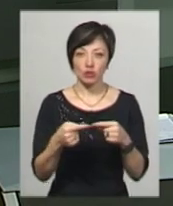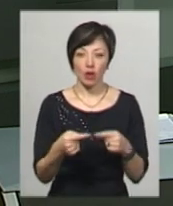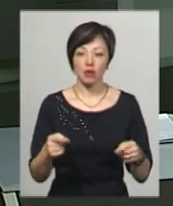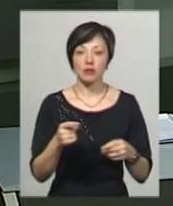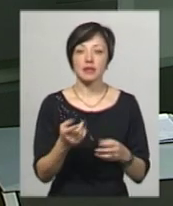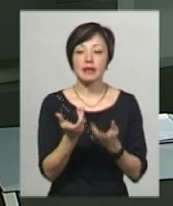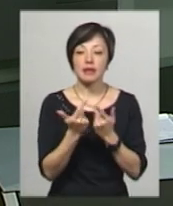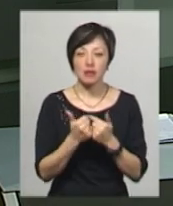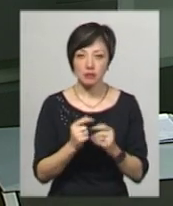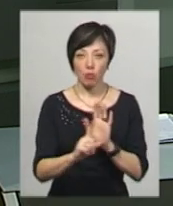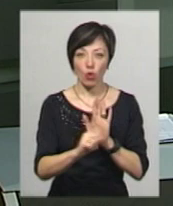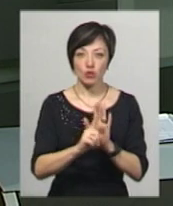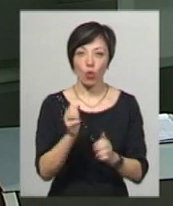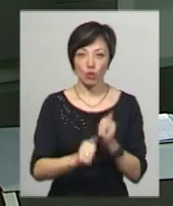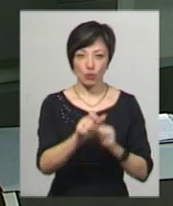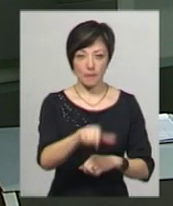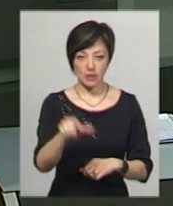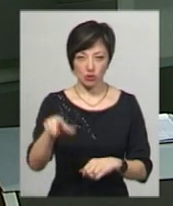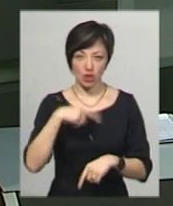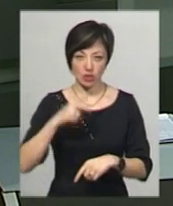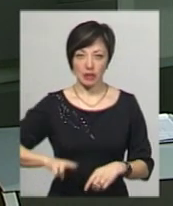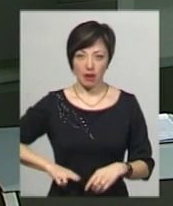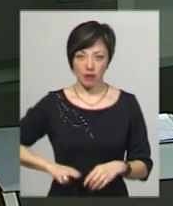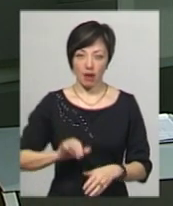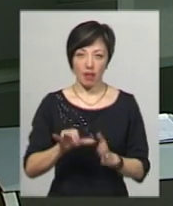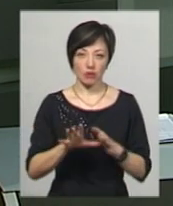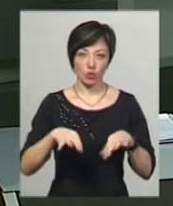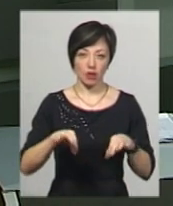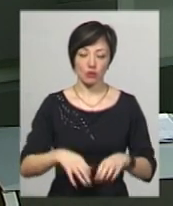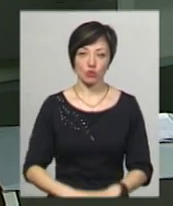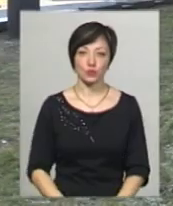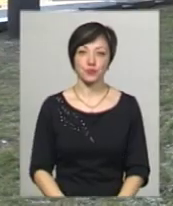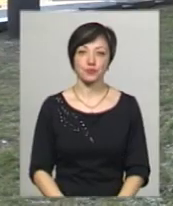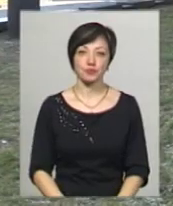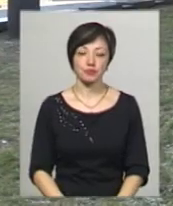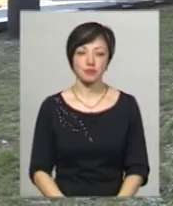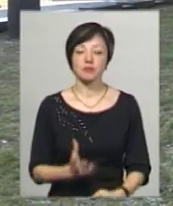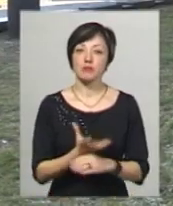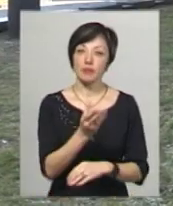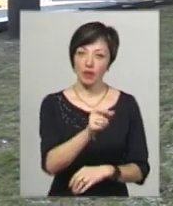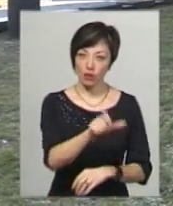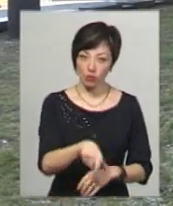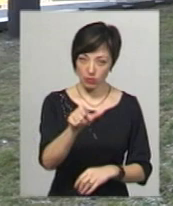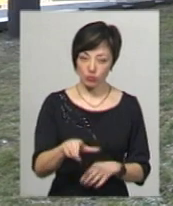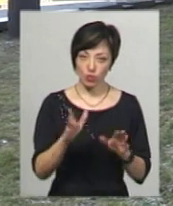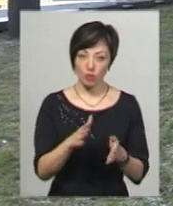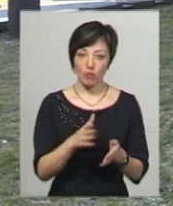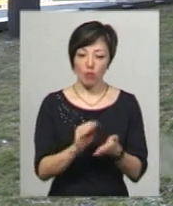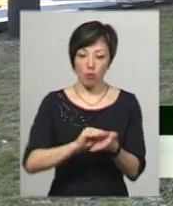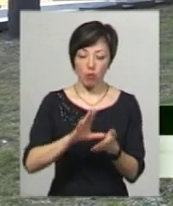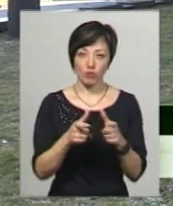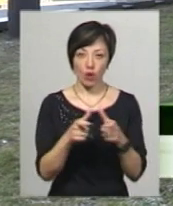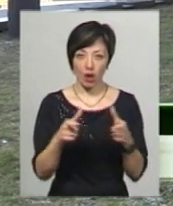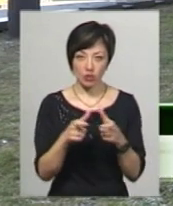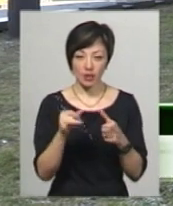конкретну кількість поїзду кожного пасажира, каже директор «Електротрансу». Платні пасажири, вони будуть поповнювати свою